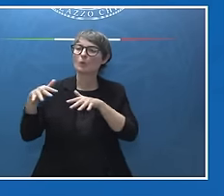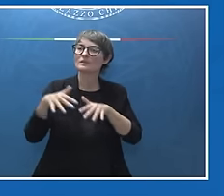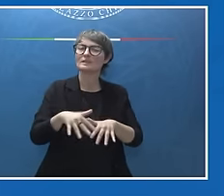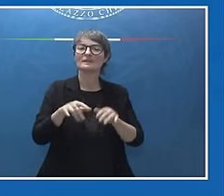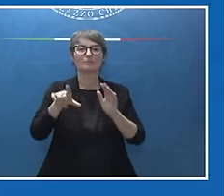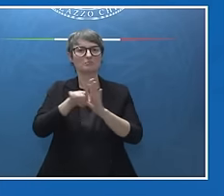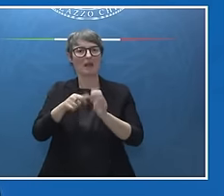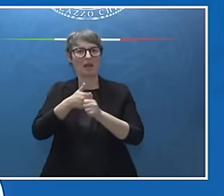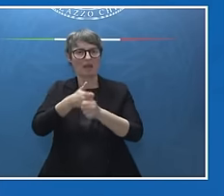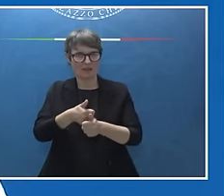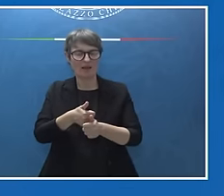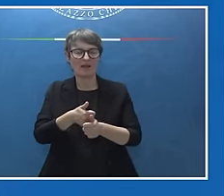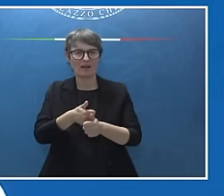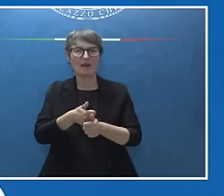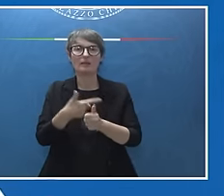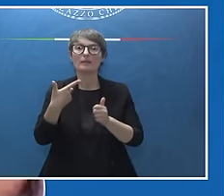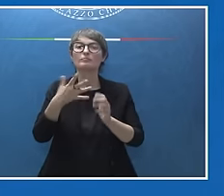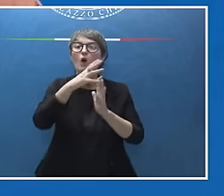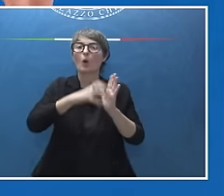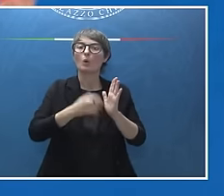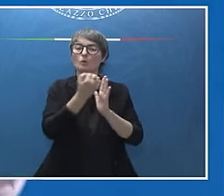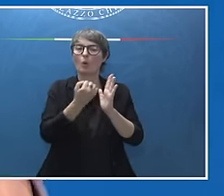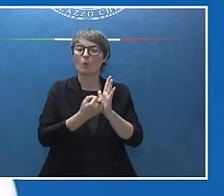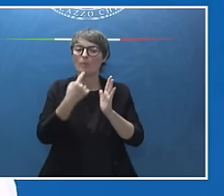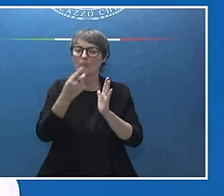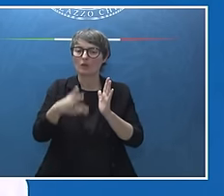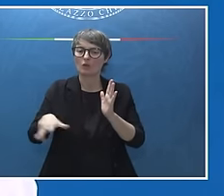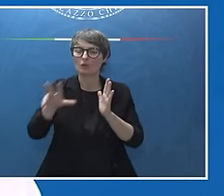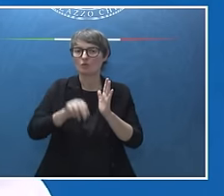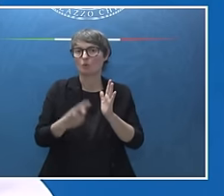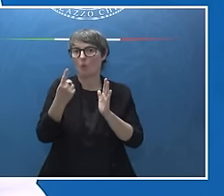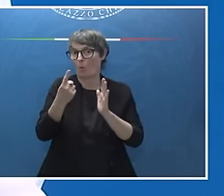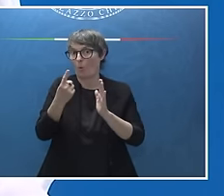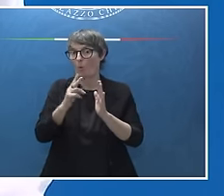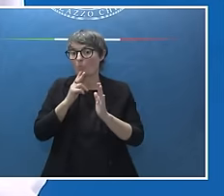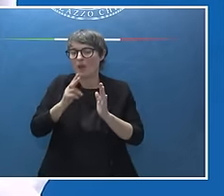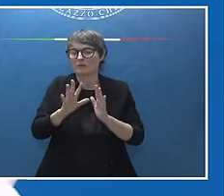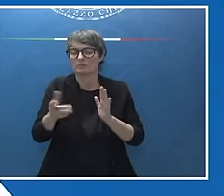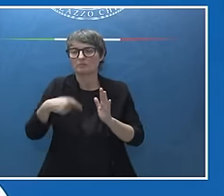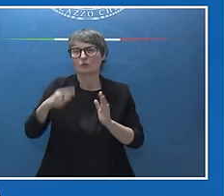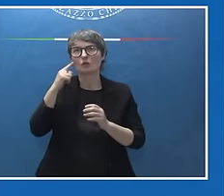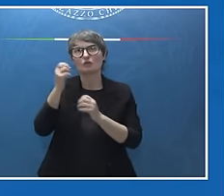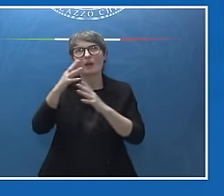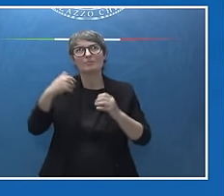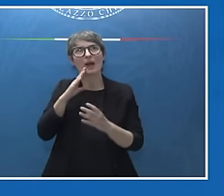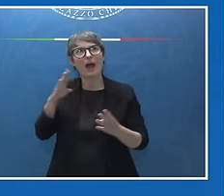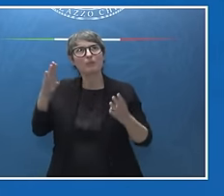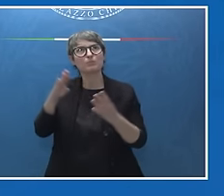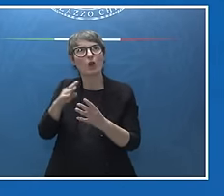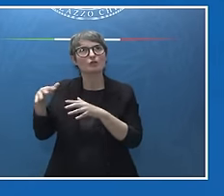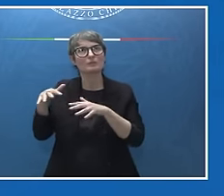il documento ribadisce che è chiaramente una delle risposte. Noi abbiamo immaginato un approccio sul tema dell'immigrazione che ha sostanzialmente quattro